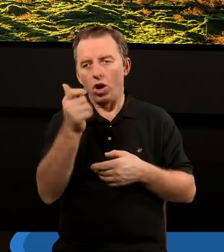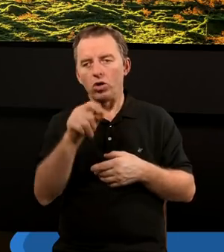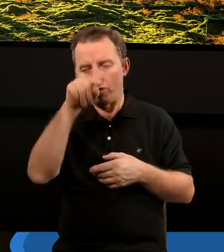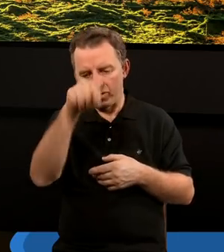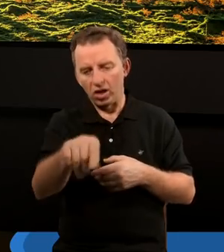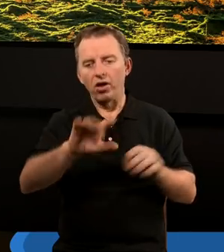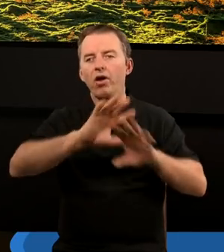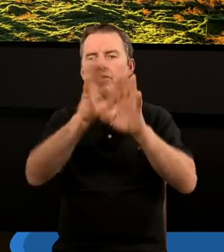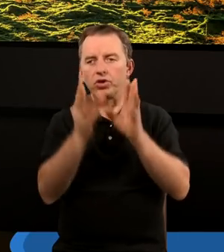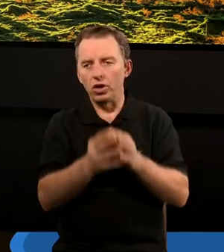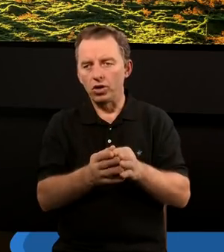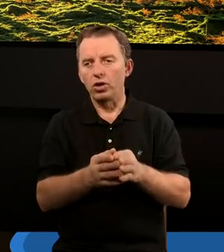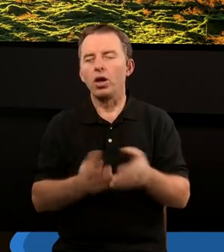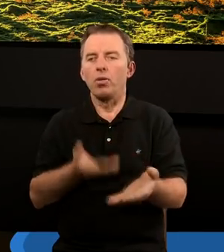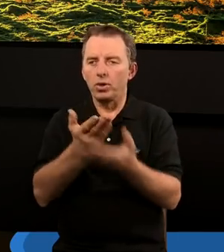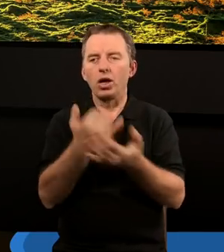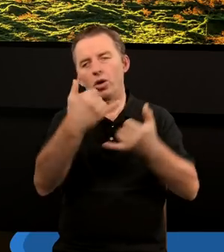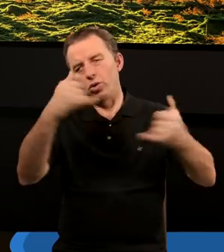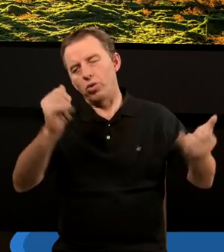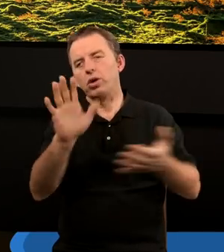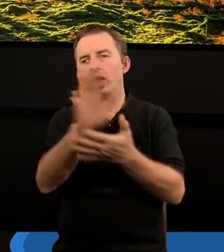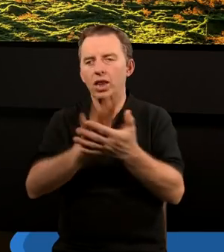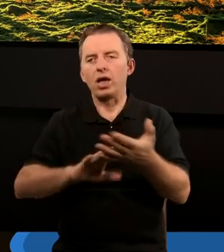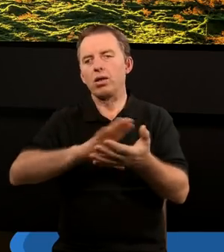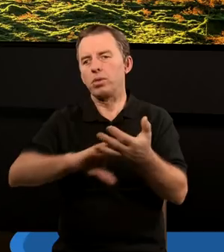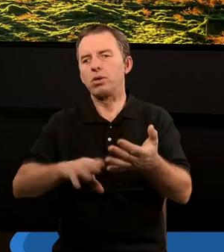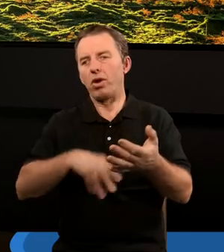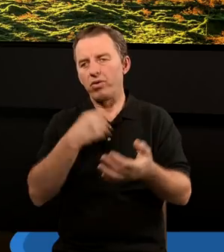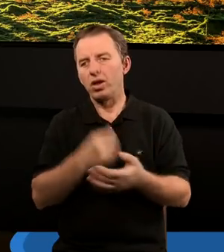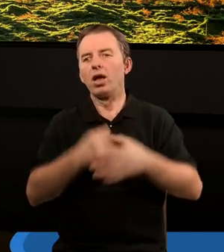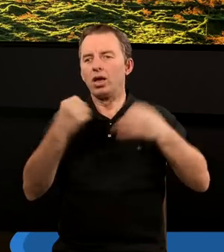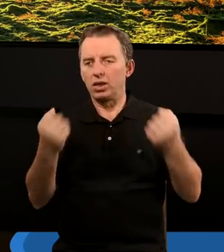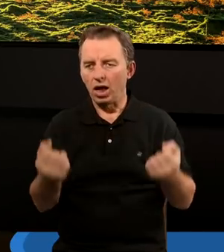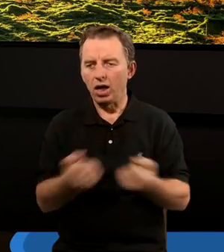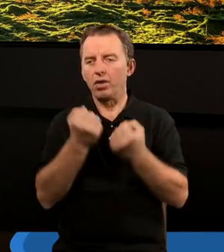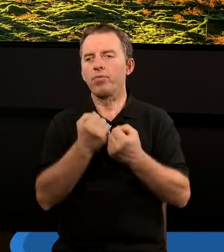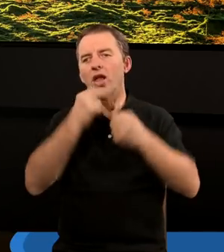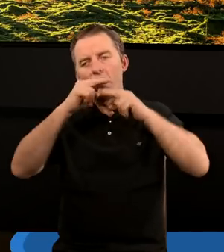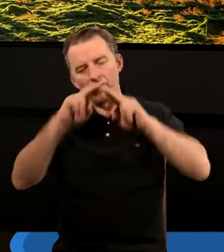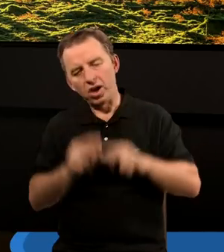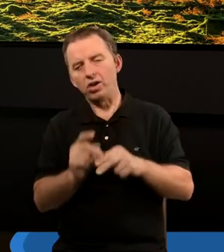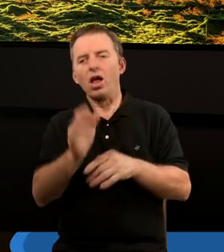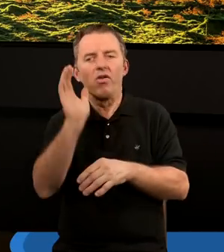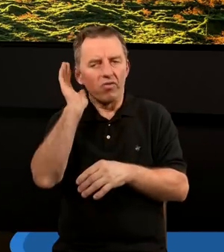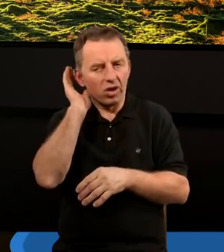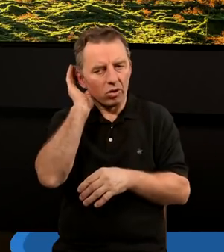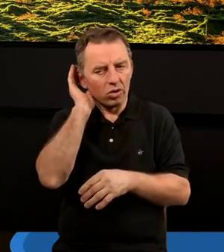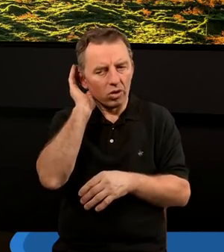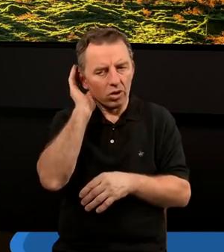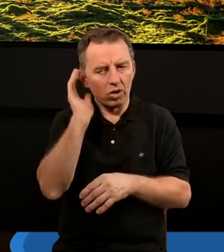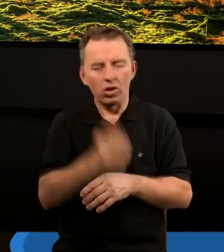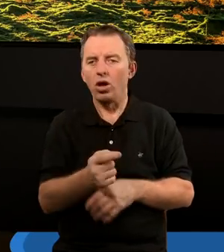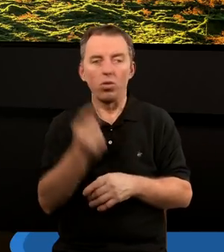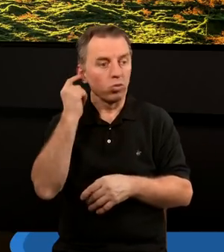w niej, o co w tym wszystkim chodzi. Tam padały różne teksty biblijne. starałem się wreszcie je wysłuchać, a nie tylko